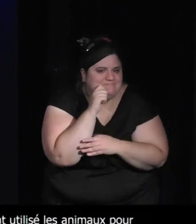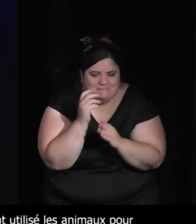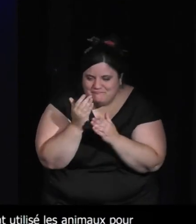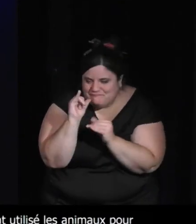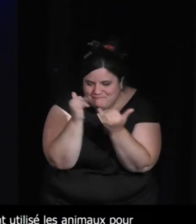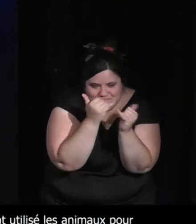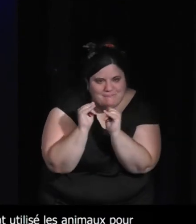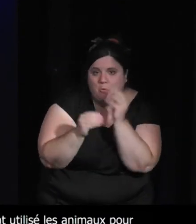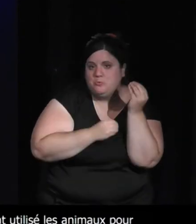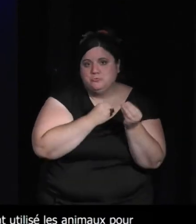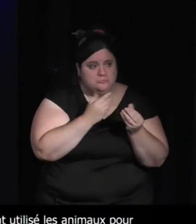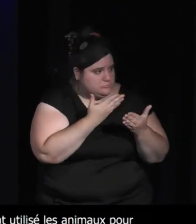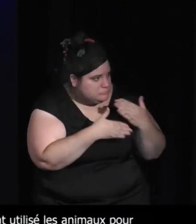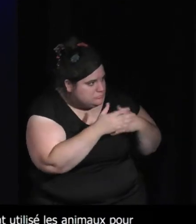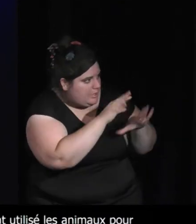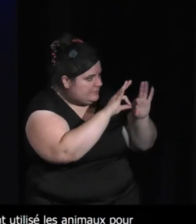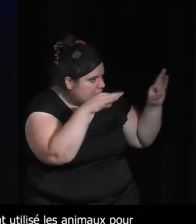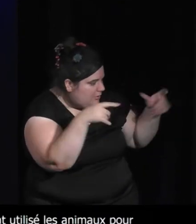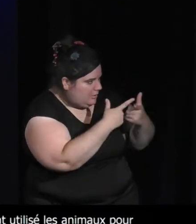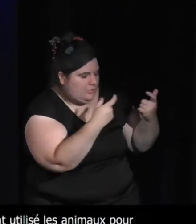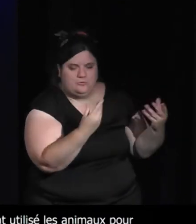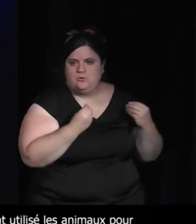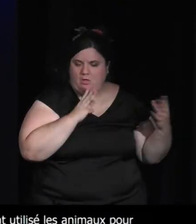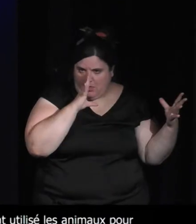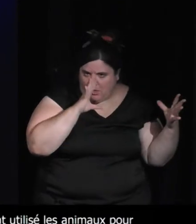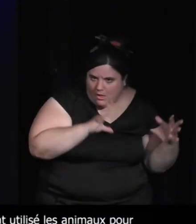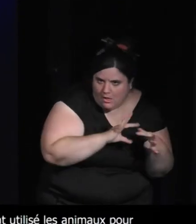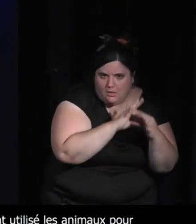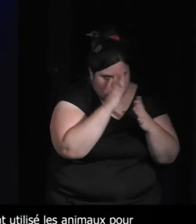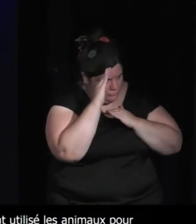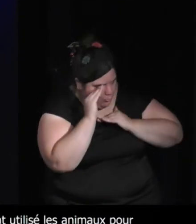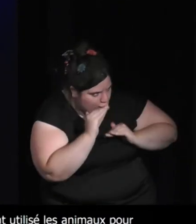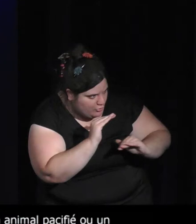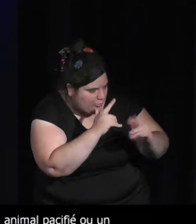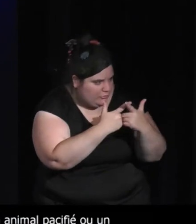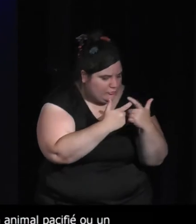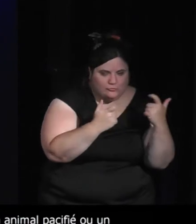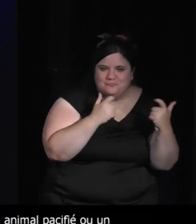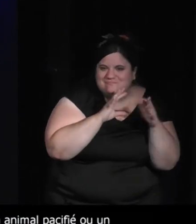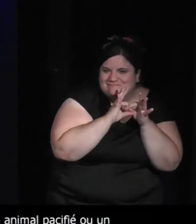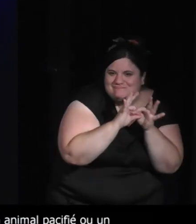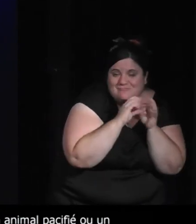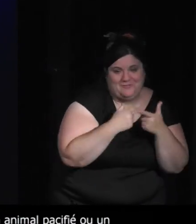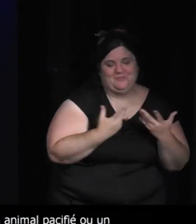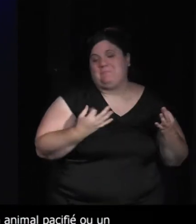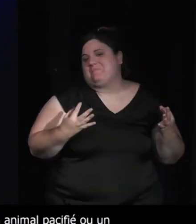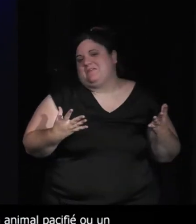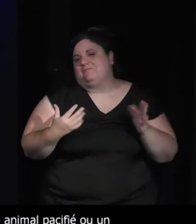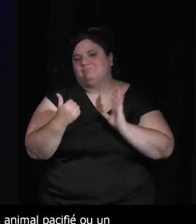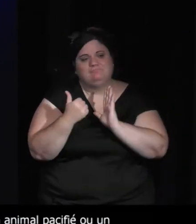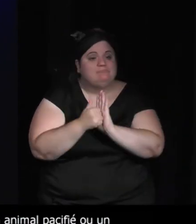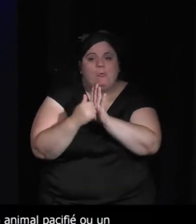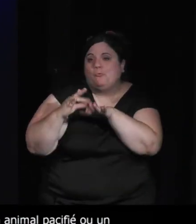un vecteur d'attachement un vecteur de réassurance donc on a énormément de rôles de compagnons animaux y compris